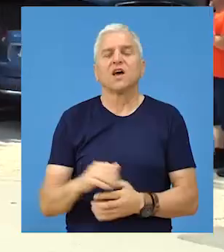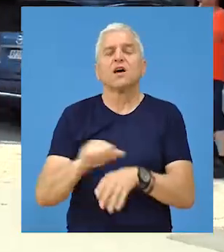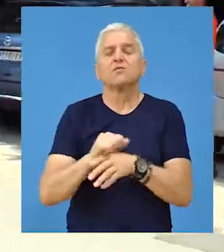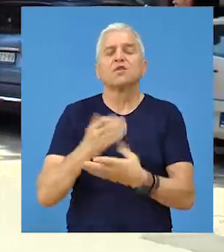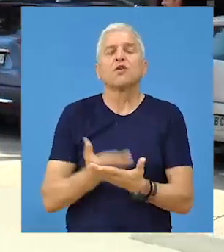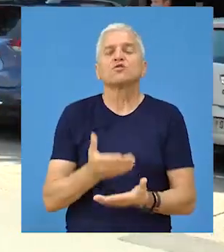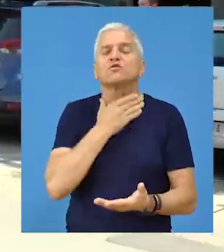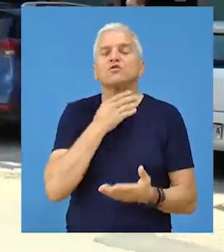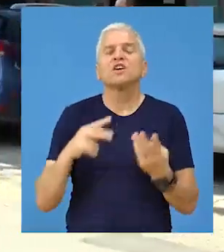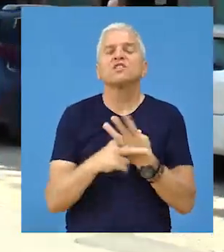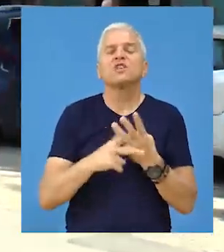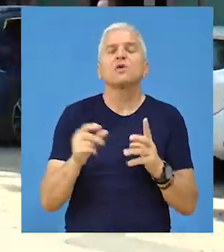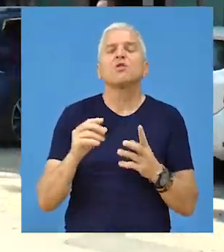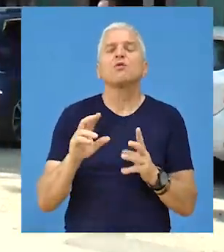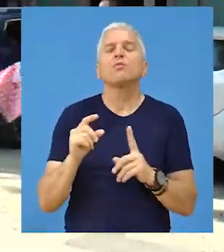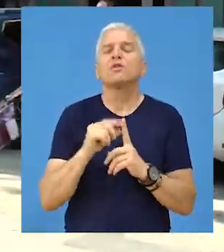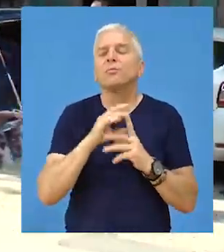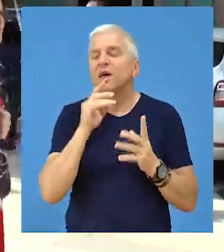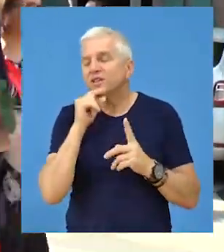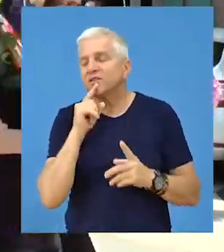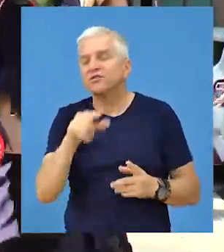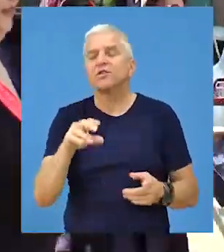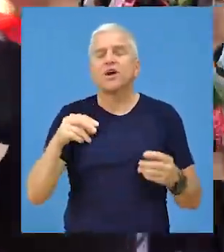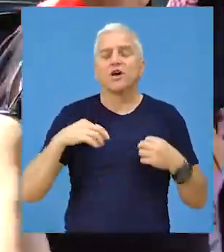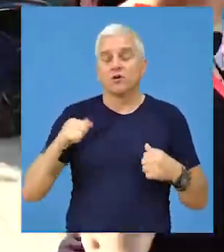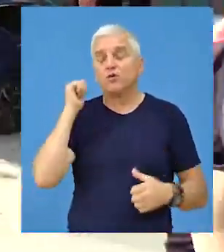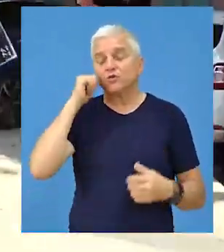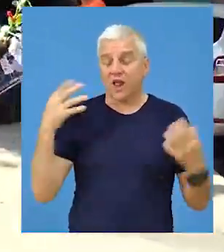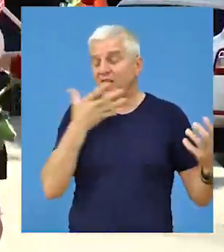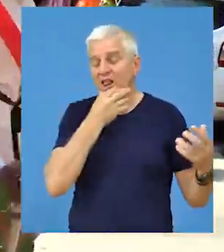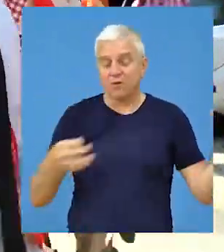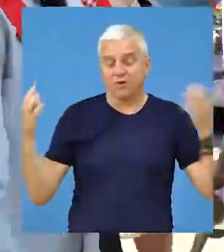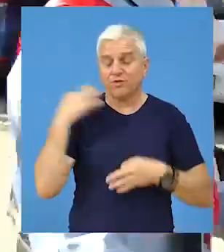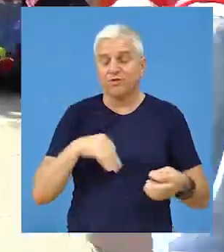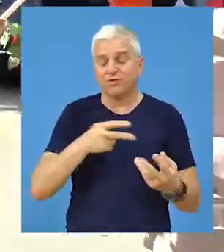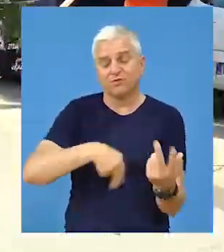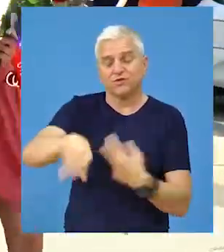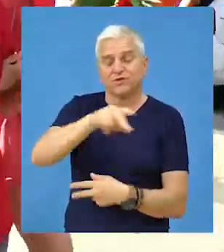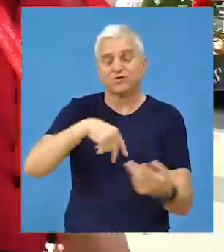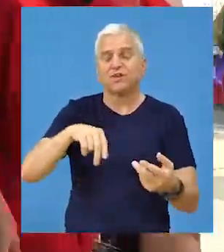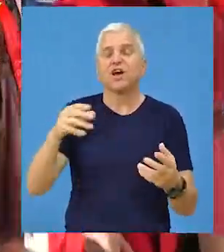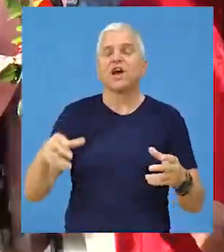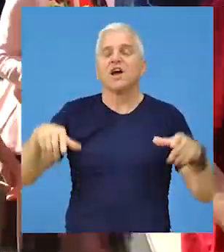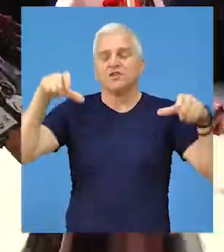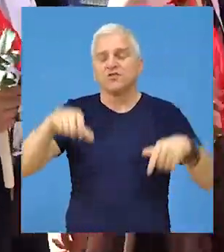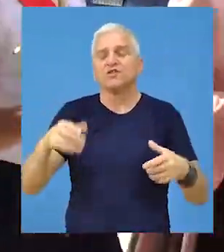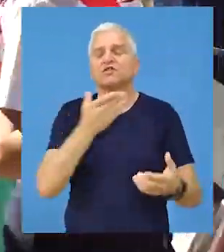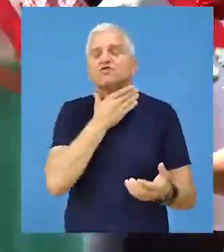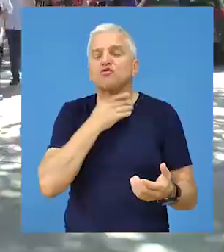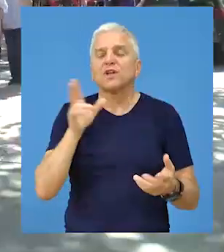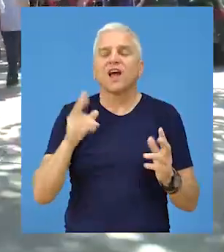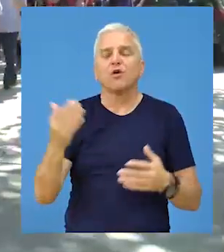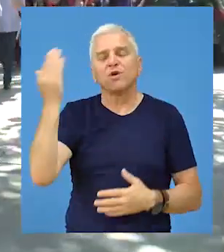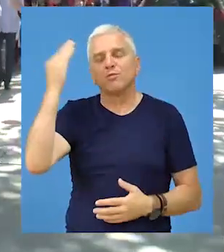Maturanti osnovne škole Šamo Mihel iz Bečeja i uče su odeveni u svečane toalete i odela prodefilovali dvorištem škole i oko nje,